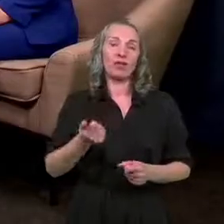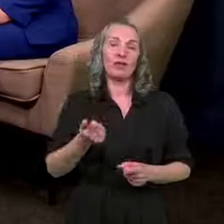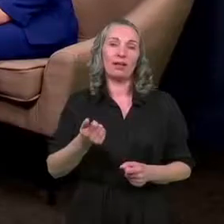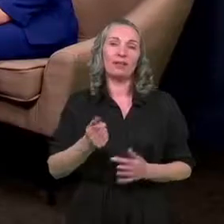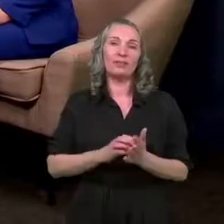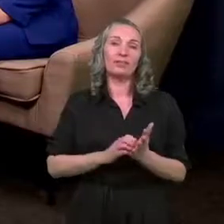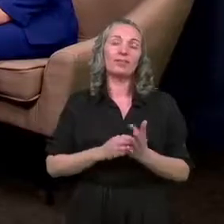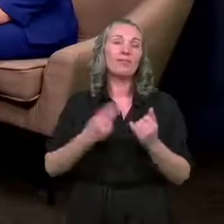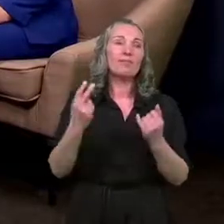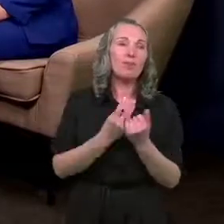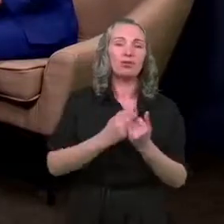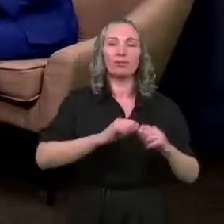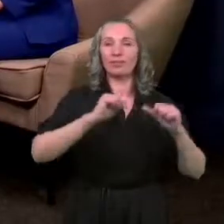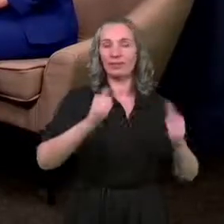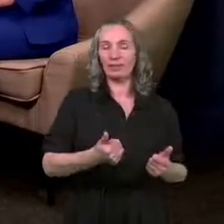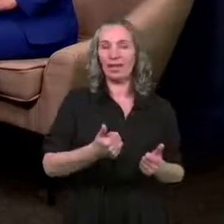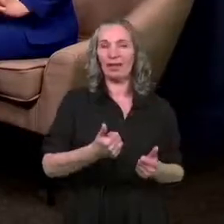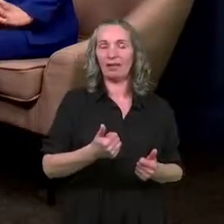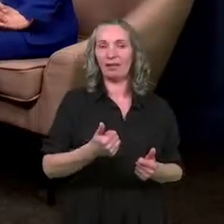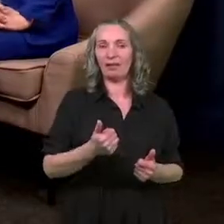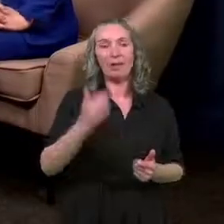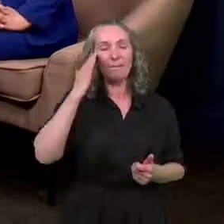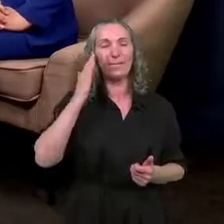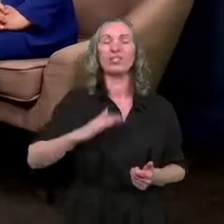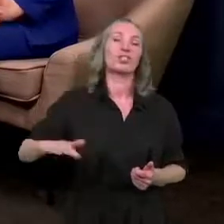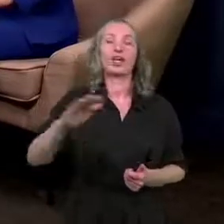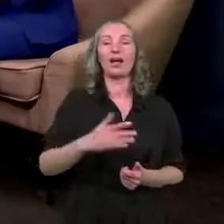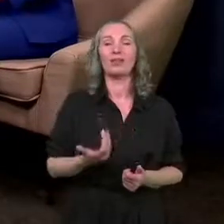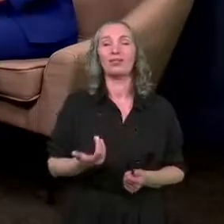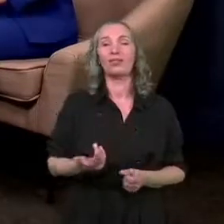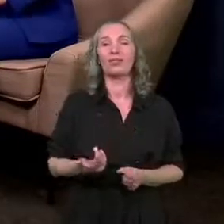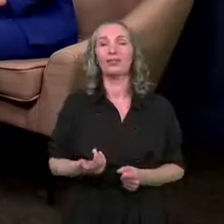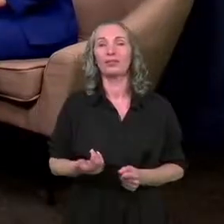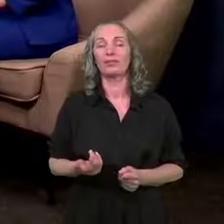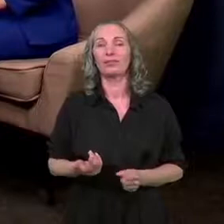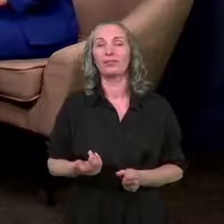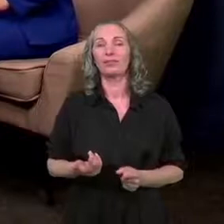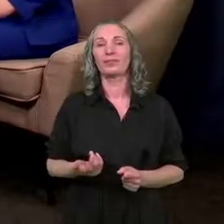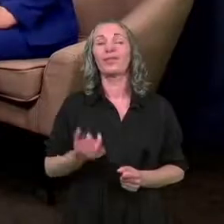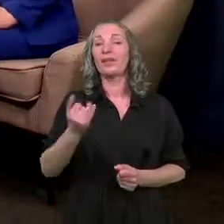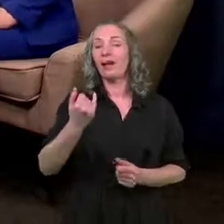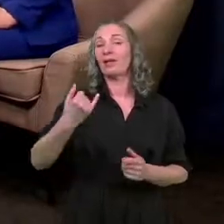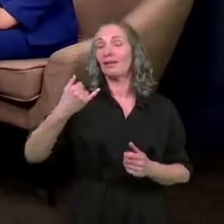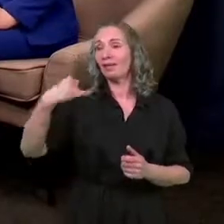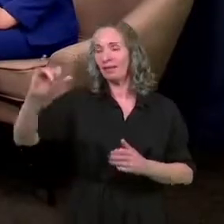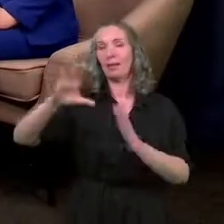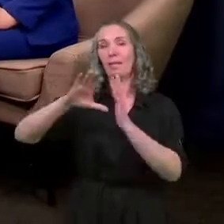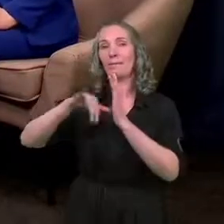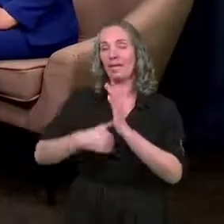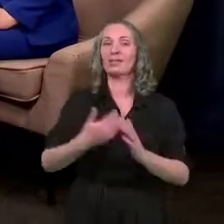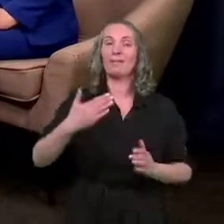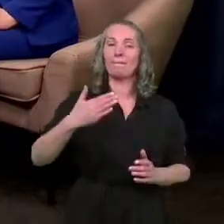podobnym stanie, jeśli chodzi o zasób mieszkaniowy jak inne miasta, mamy